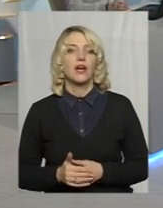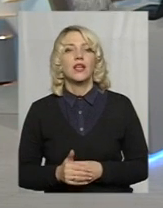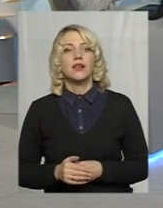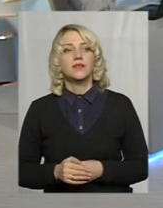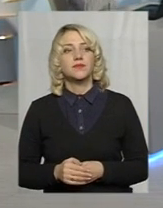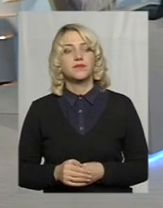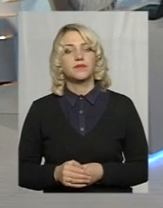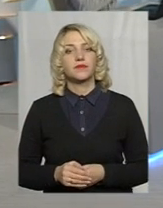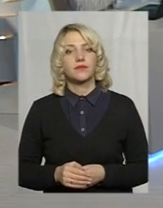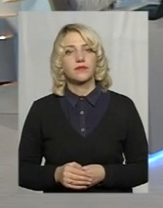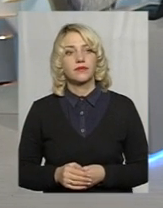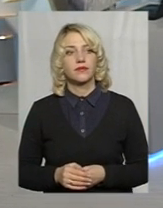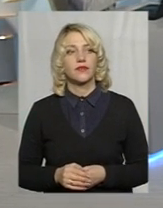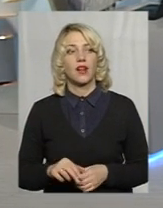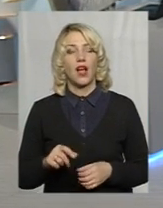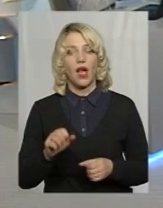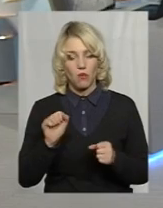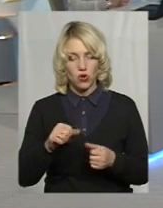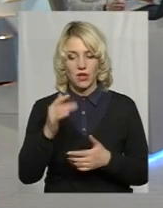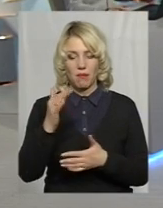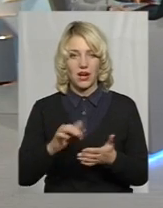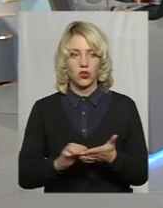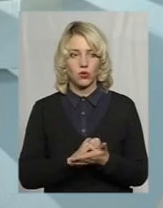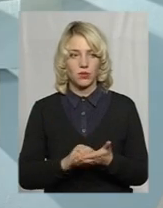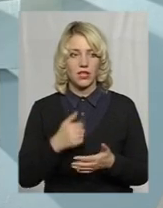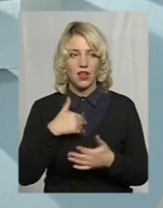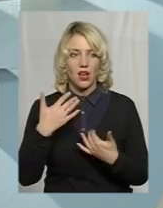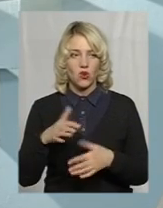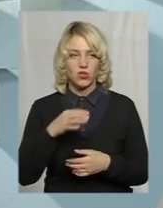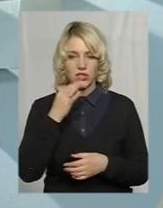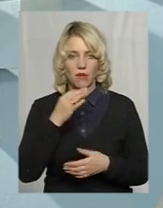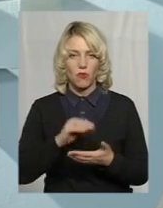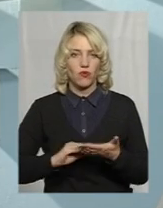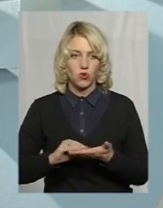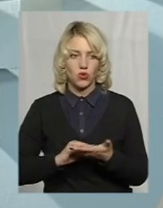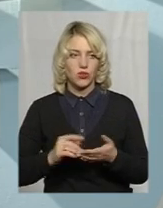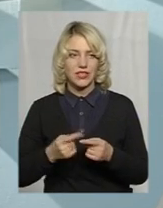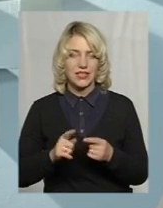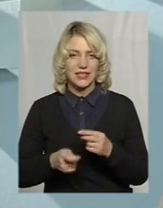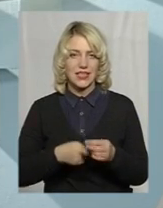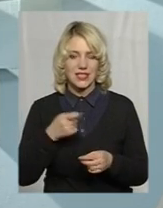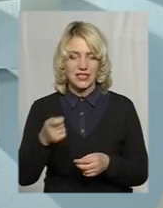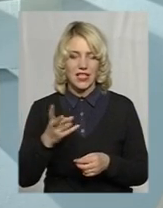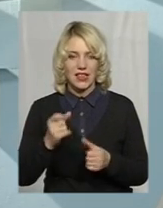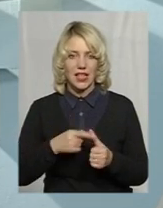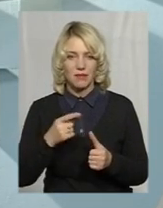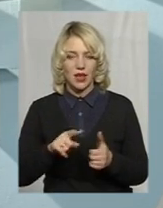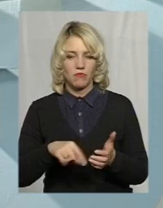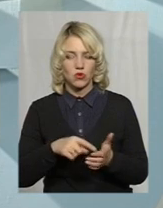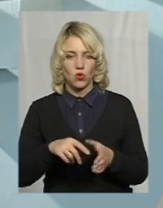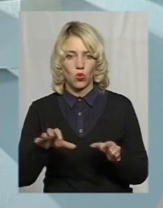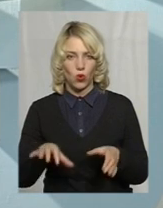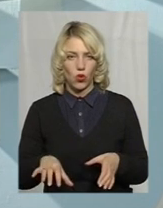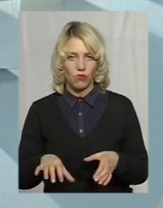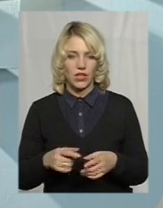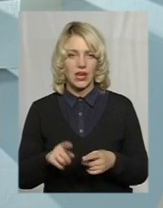Можна дати зараз перелік якраз цих документів? просто вже повторююсь, тому що це заявна ім'я міського голови, це